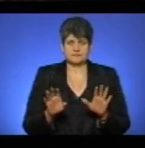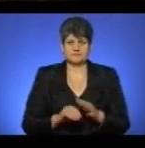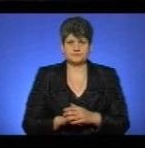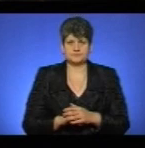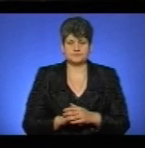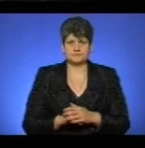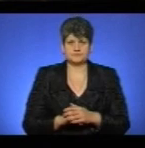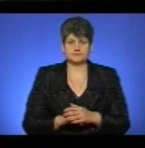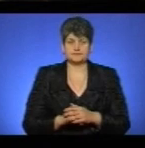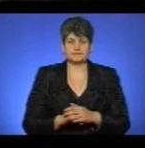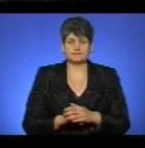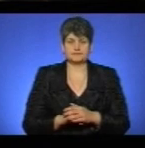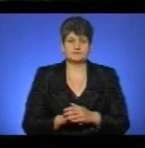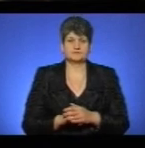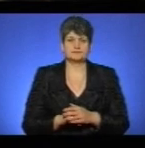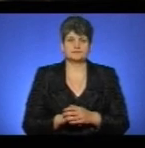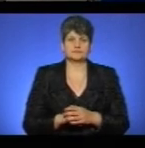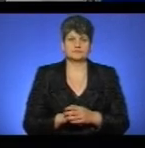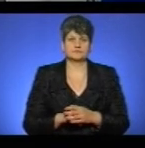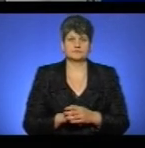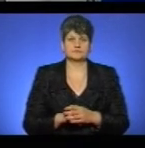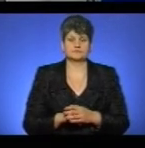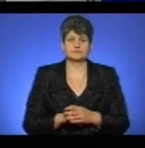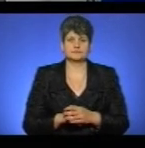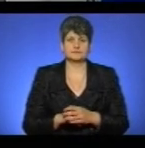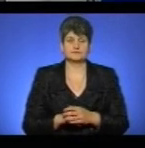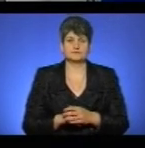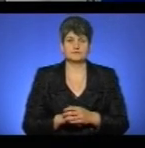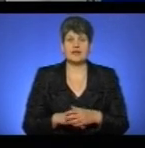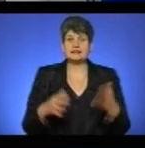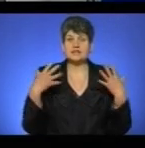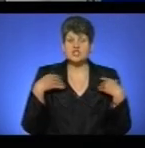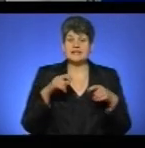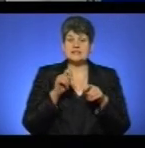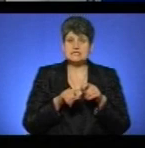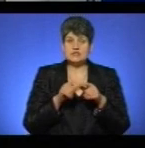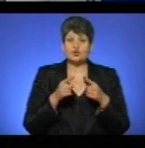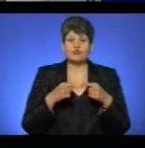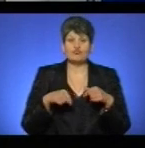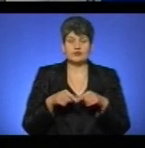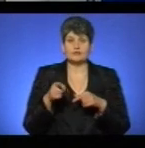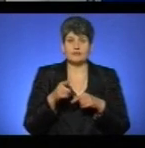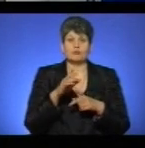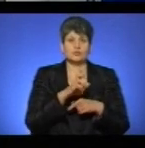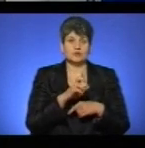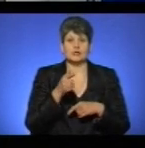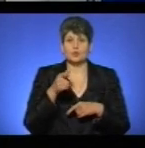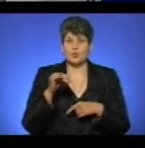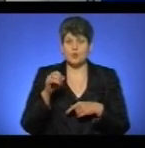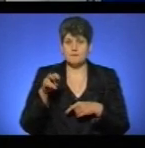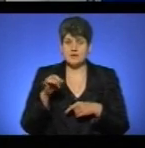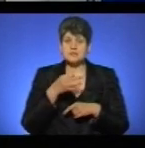Світлана Лазорик, Василь Панчук, новини. Начальник слідчого відділу Тернополя Богдан Гульман повідомив нашому